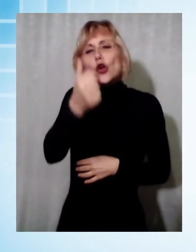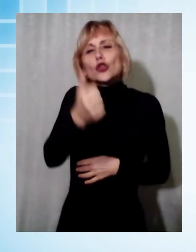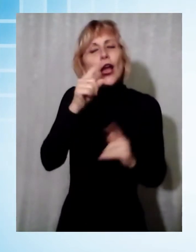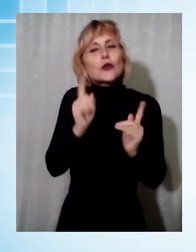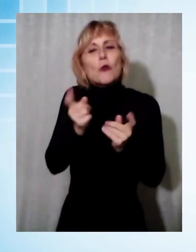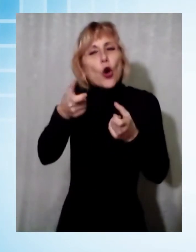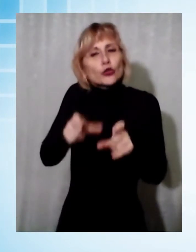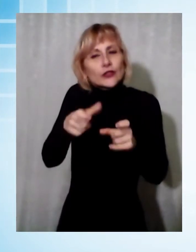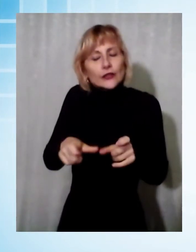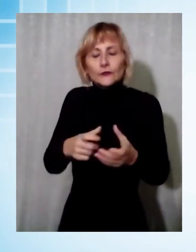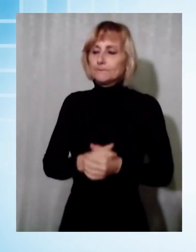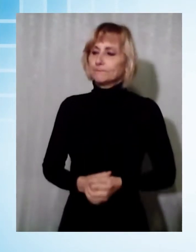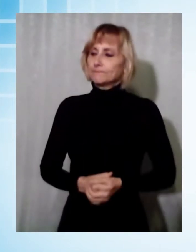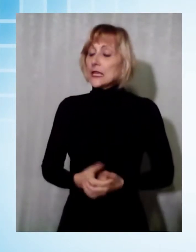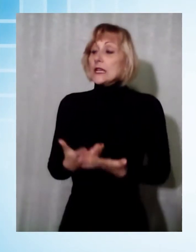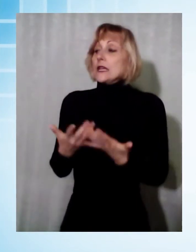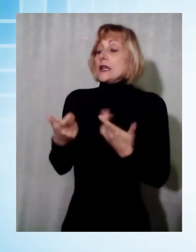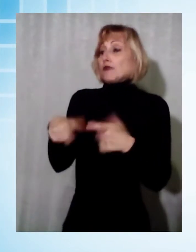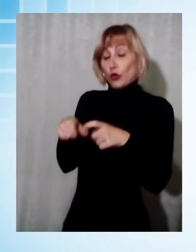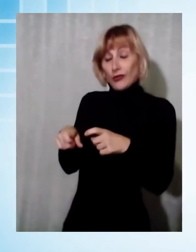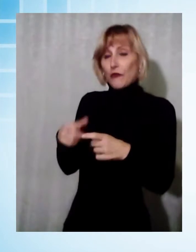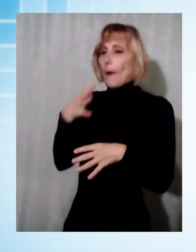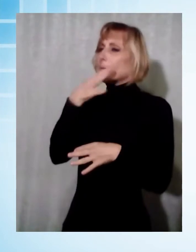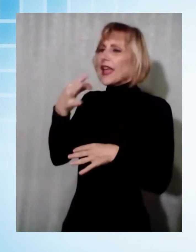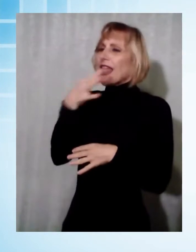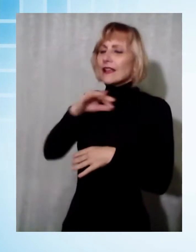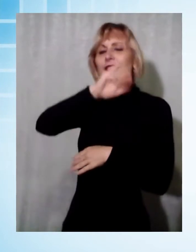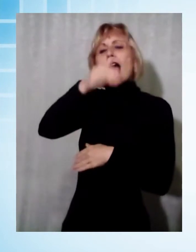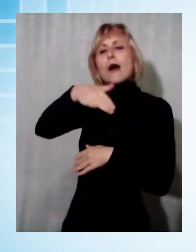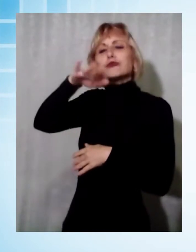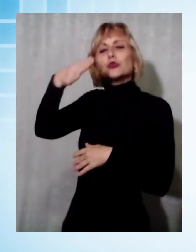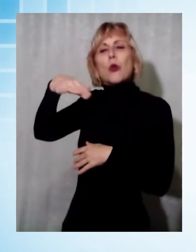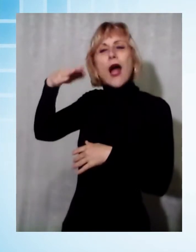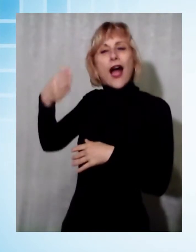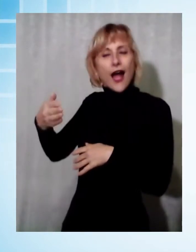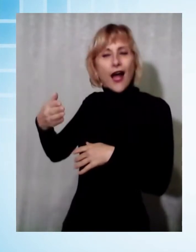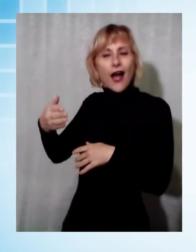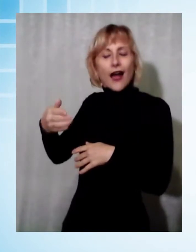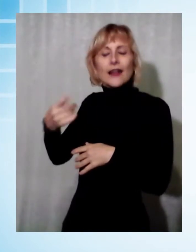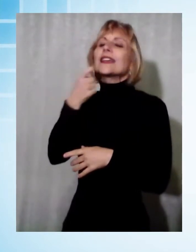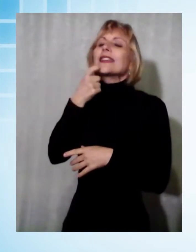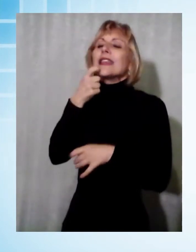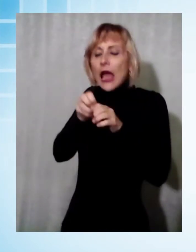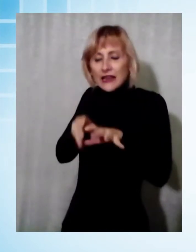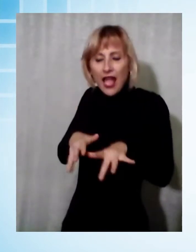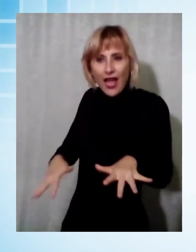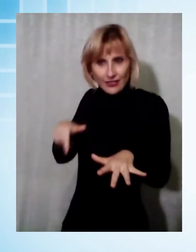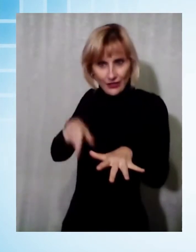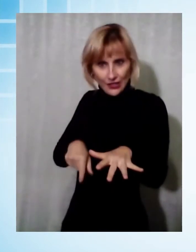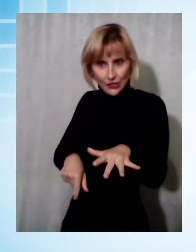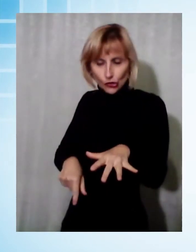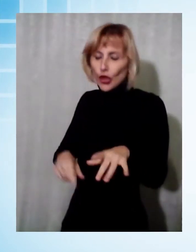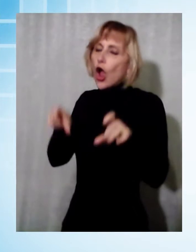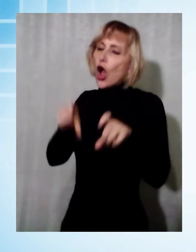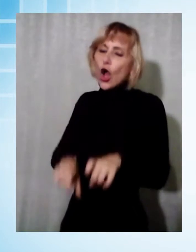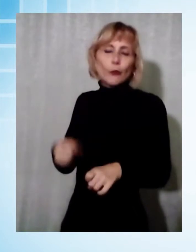bellezza a puana, forse perché non ne possono fare a meno. Gente che ha le proprie radici qui ci deve ritornare e